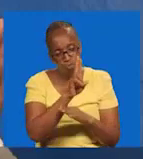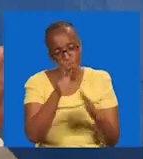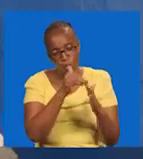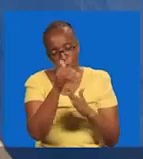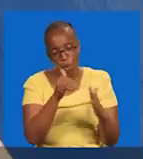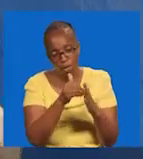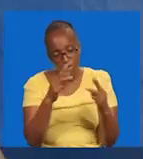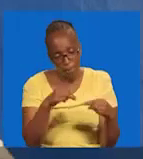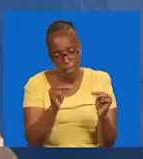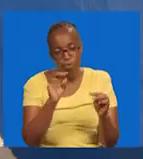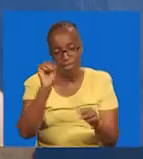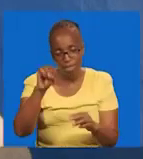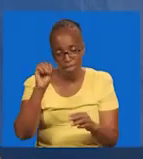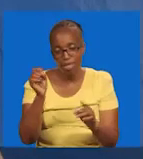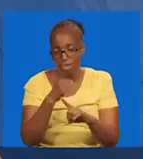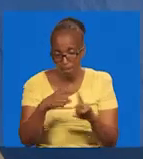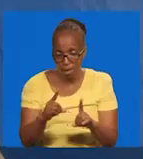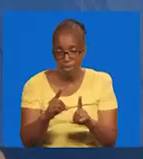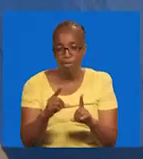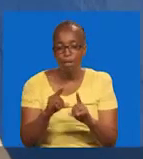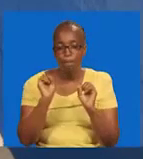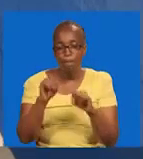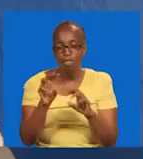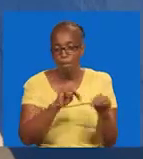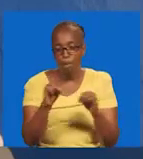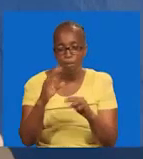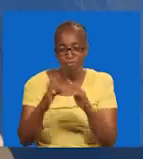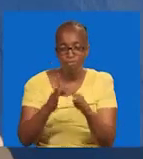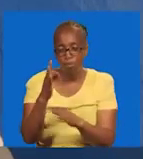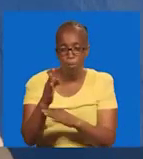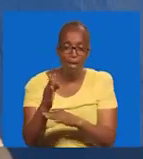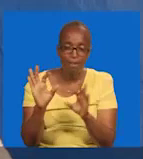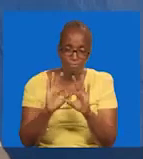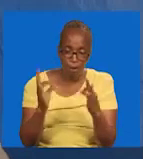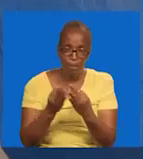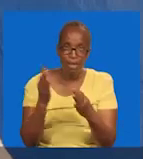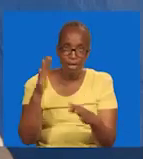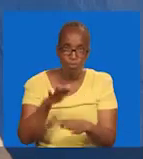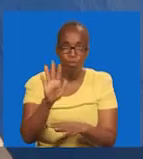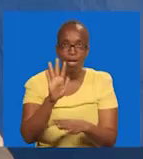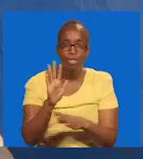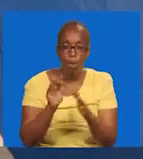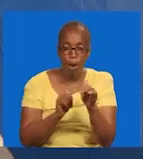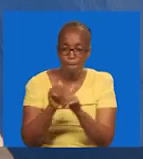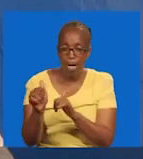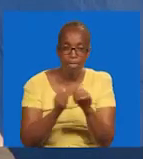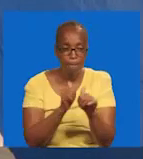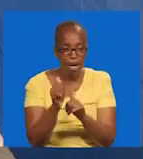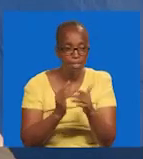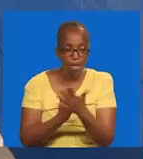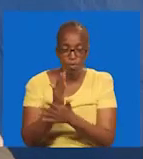zozote zili ambazo. Ataweza na kutumia. Lakini kuna kuwenta mbele katika jina la Yesu Kristo. Familia yako